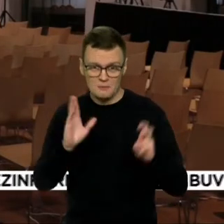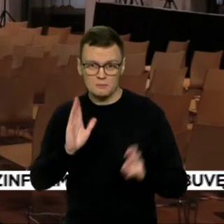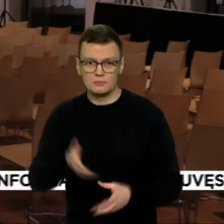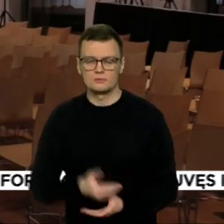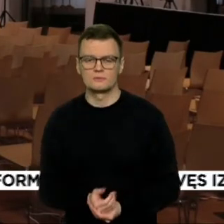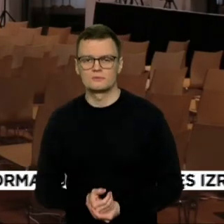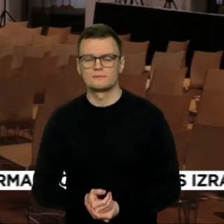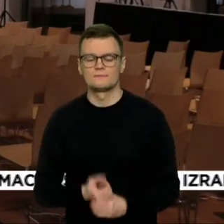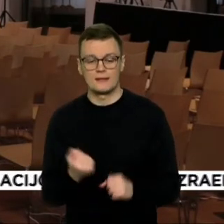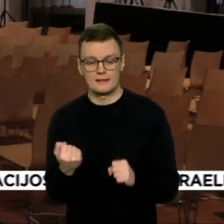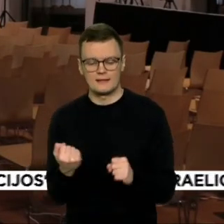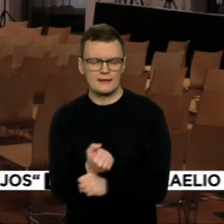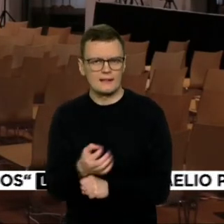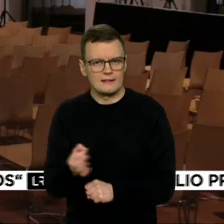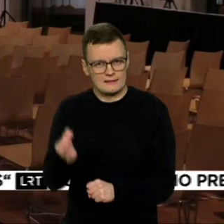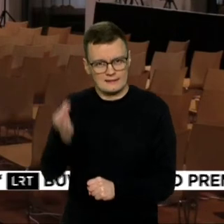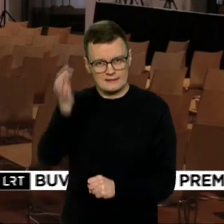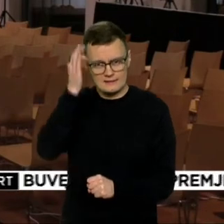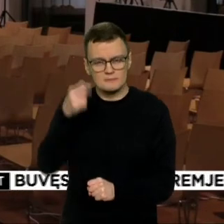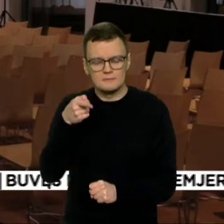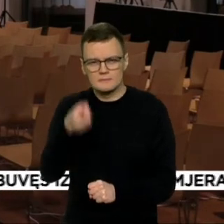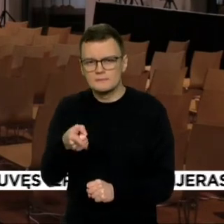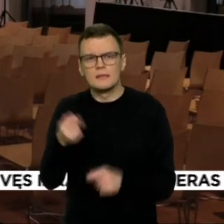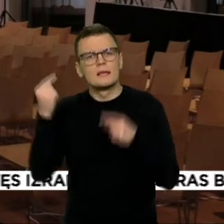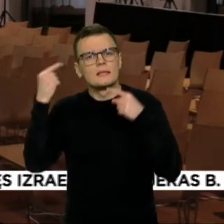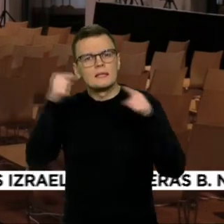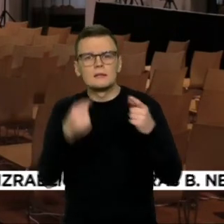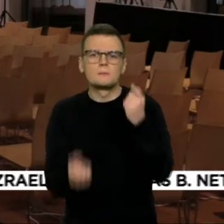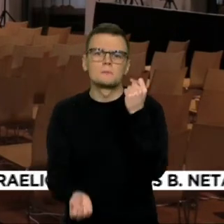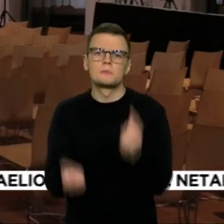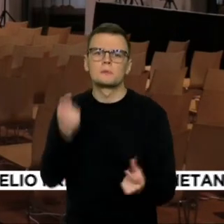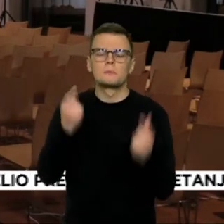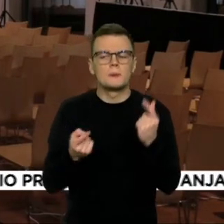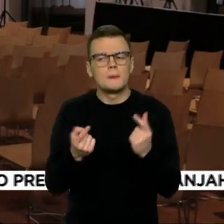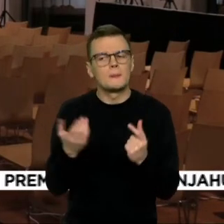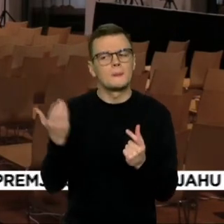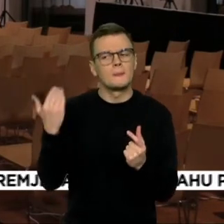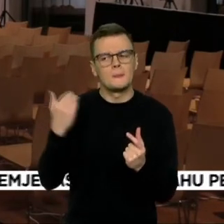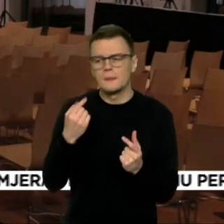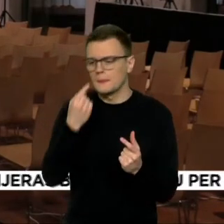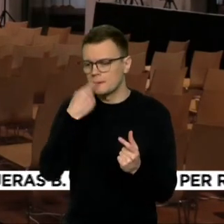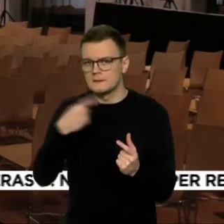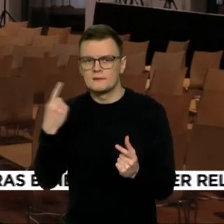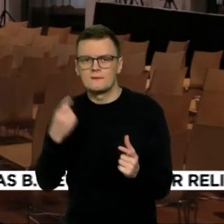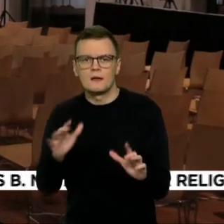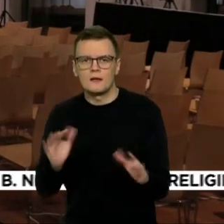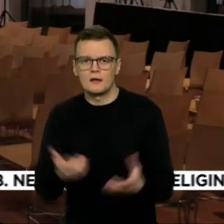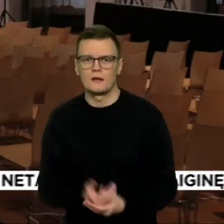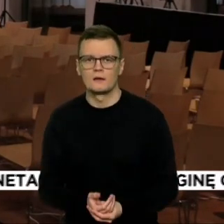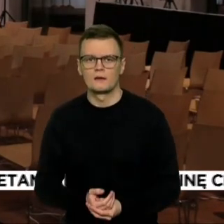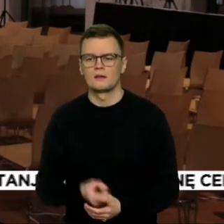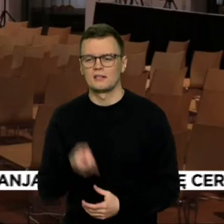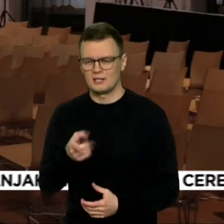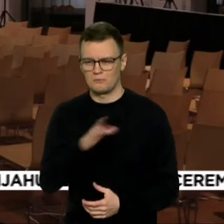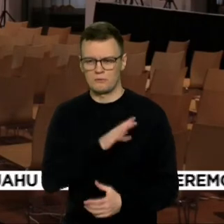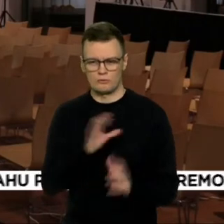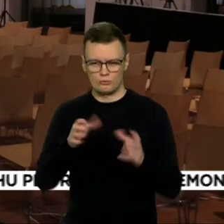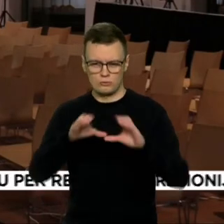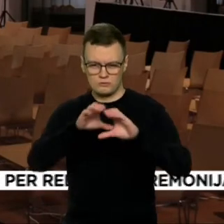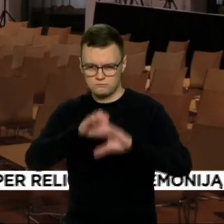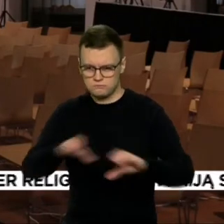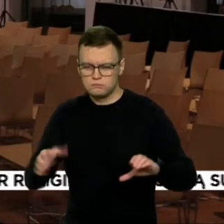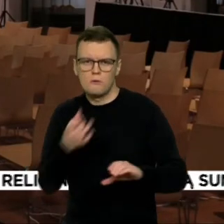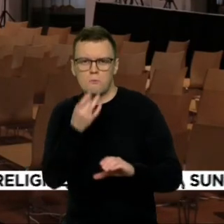atsiminti ir kitus pastarųjų savaičių įvykius, ypač dujotikiu Nord Stream 1 ir Nord Stream 2 incidentus, kuomet